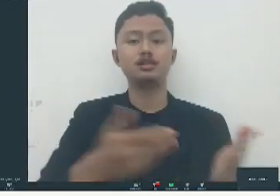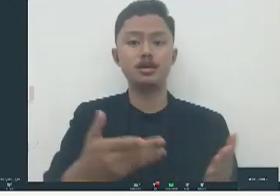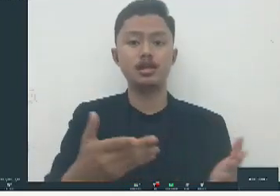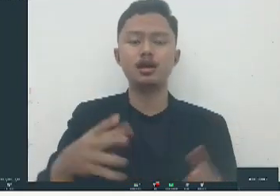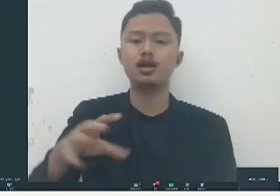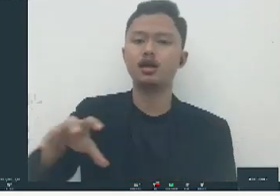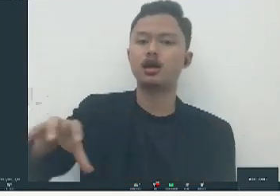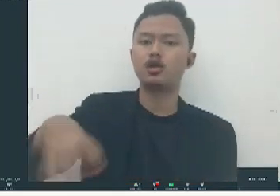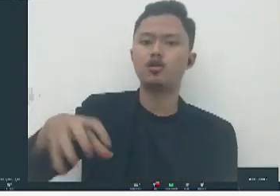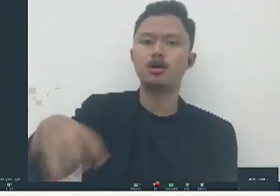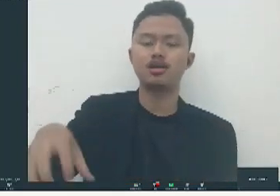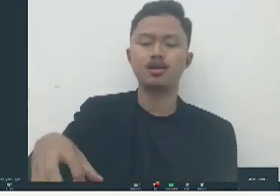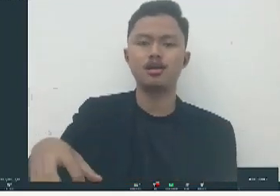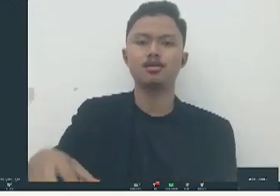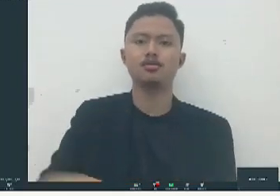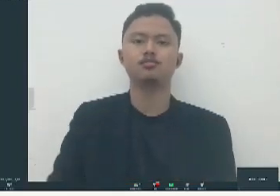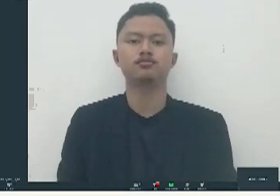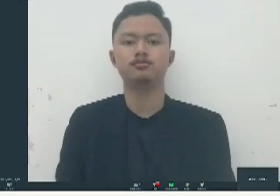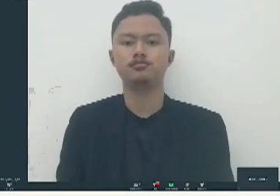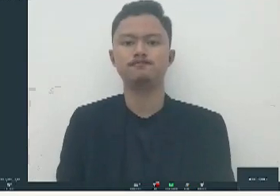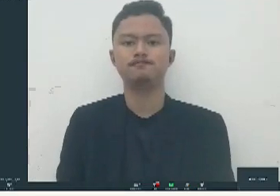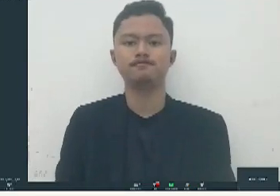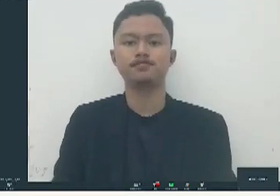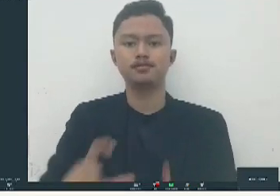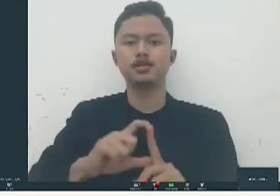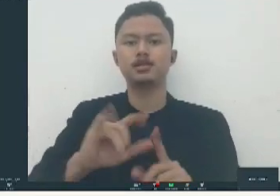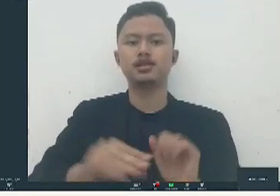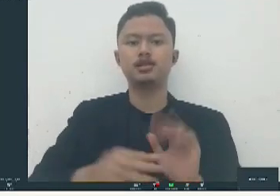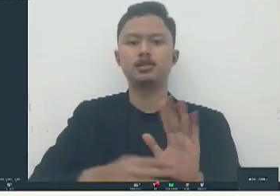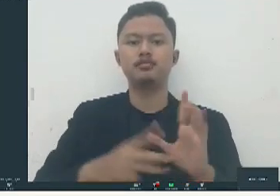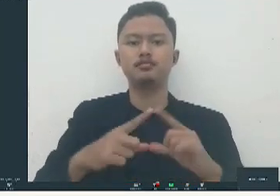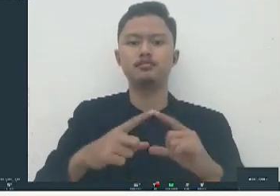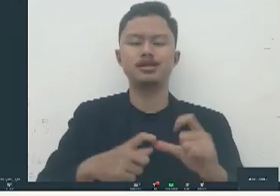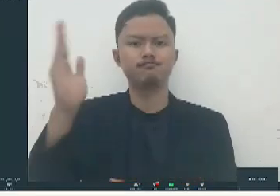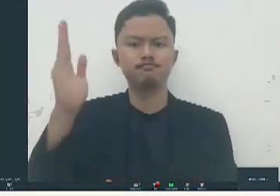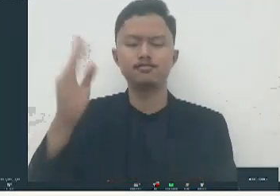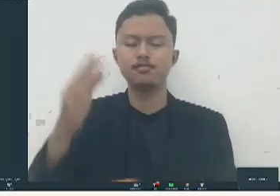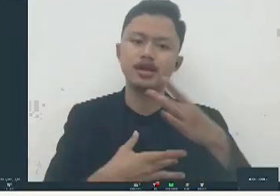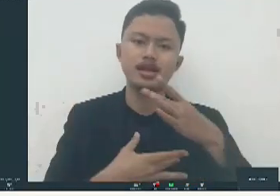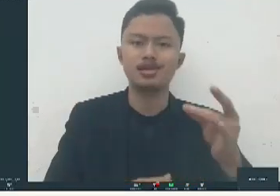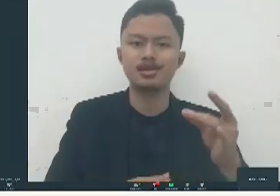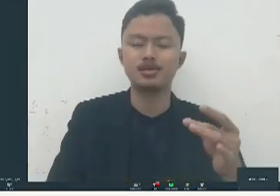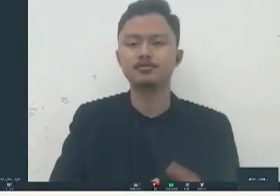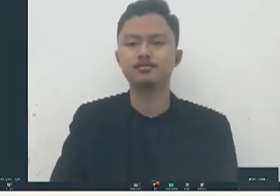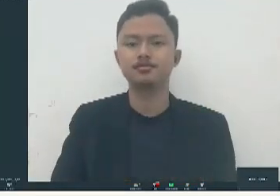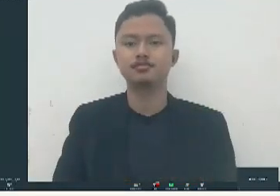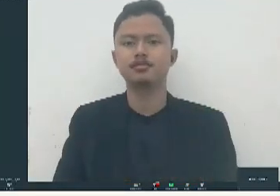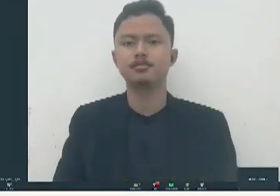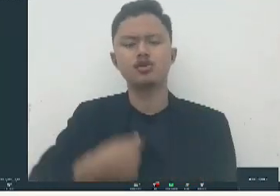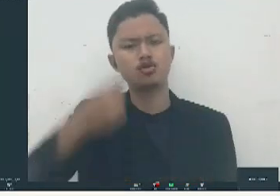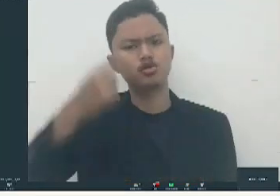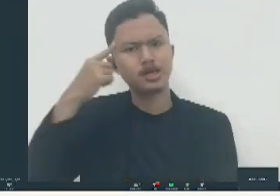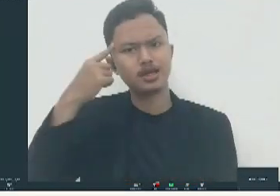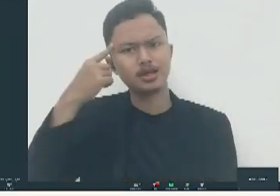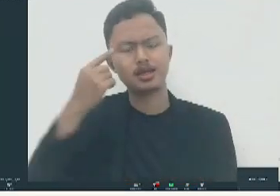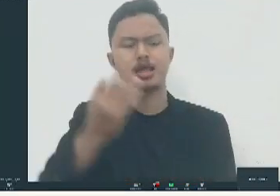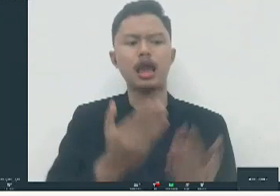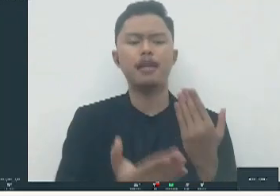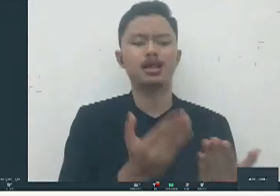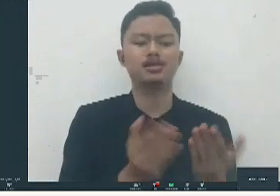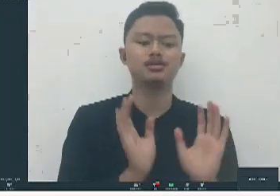Mas Dimas memang paparannya sangat menarik sekali bahwa saya pikir sih tidak hanya aplikasinya untuk